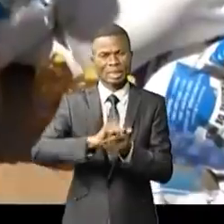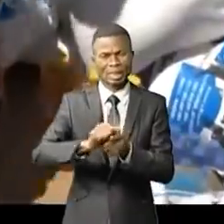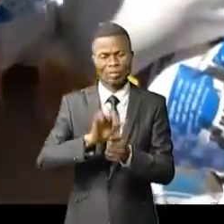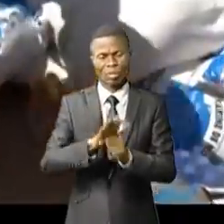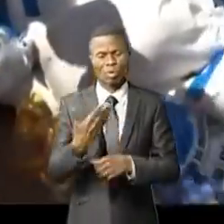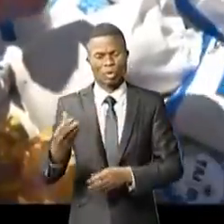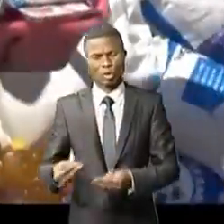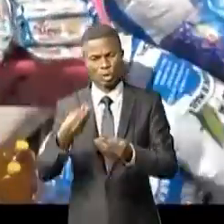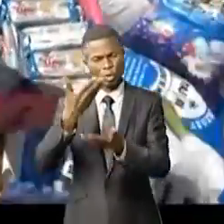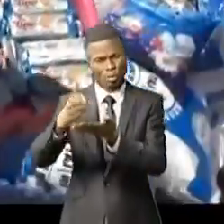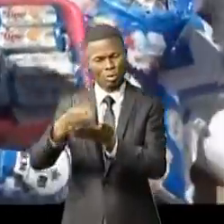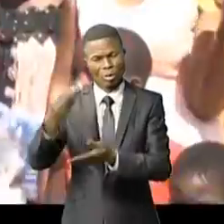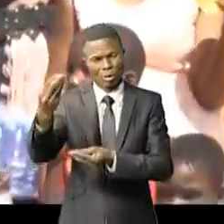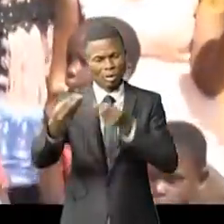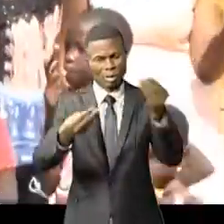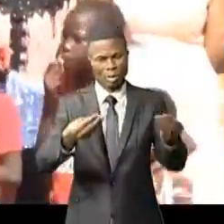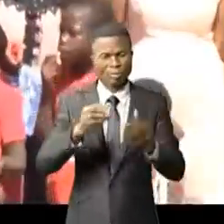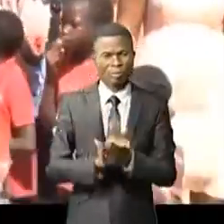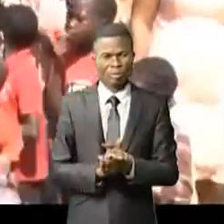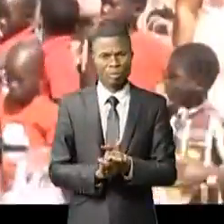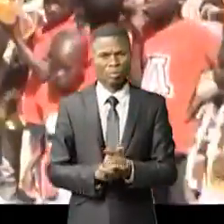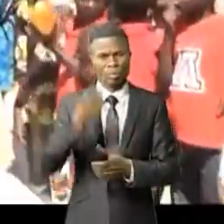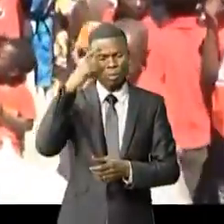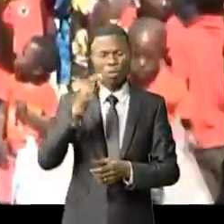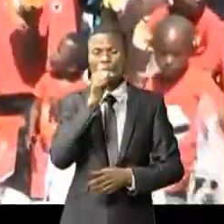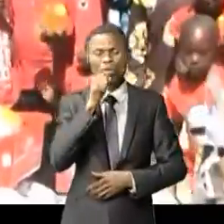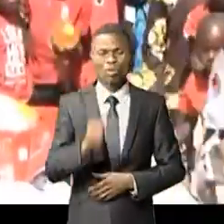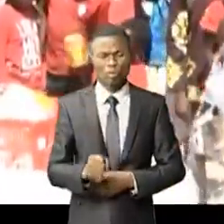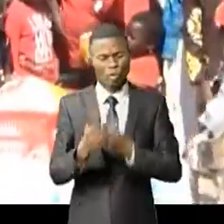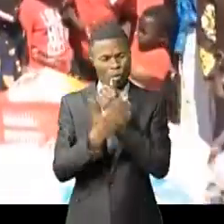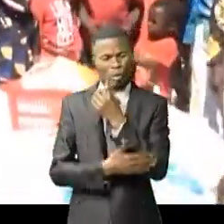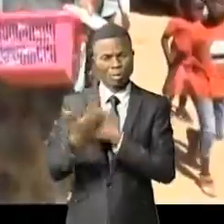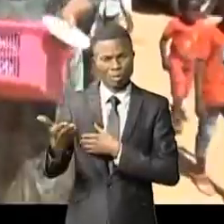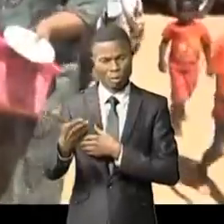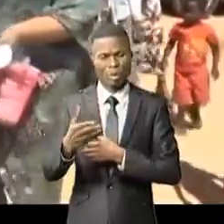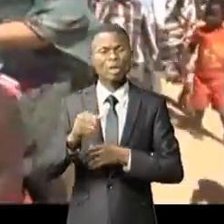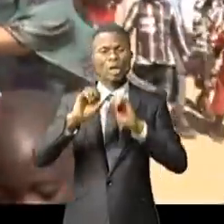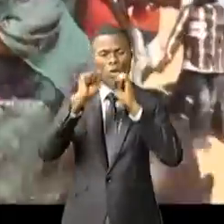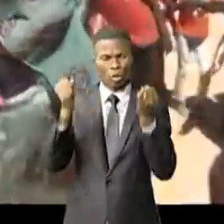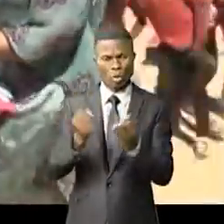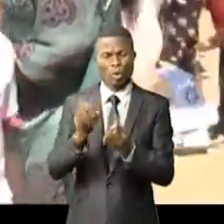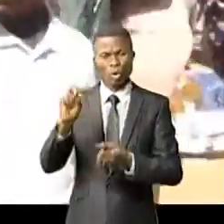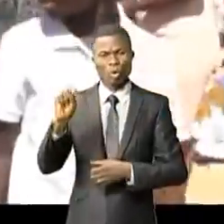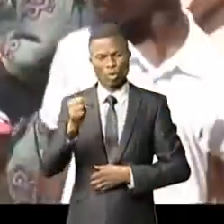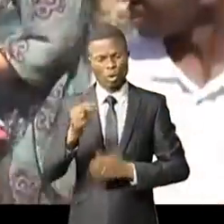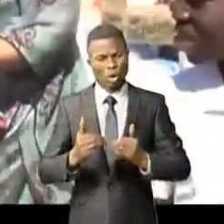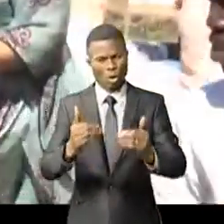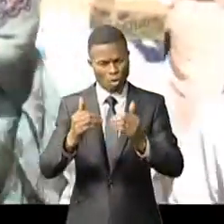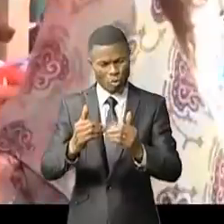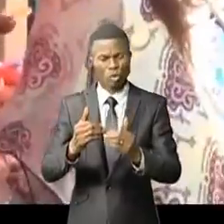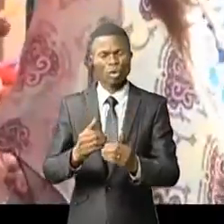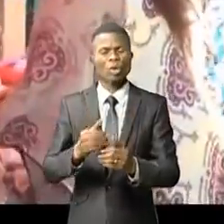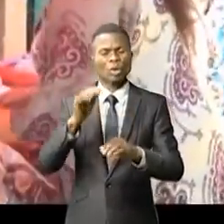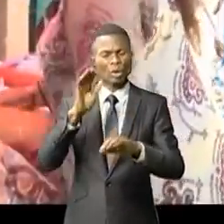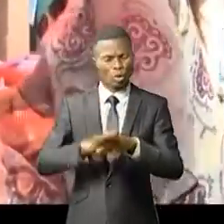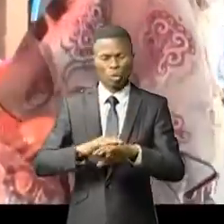biens. Ayant un faible pour les personnes vulnérables depuis toujours, Asimanda a marqué et continue à marquer le